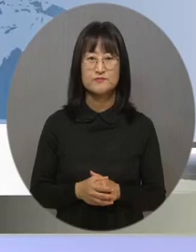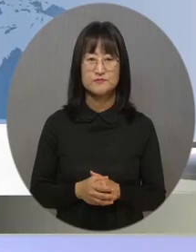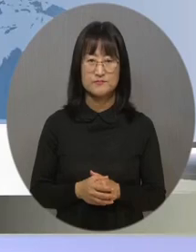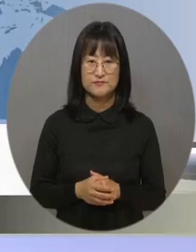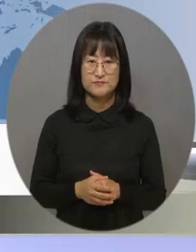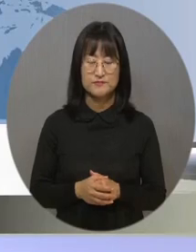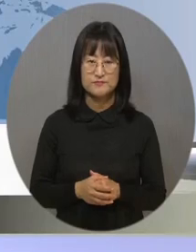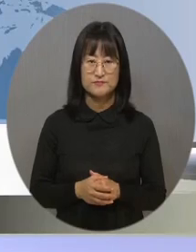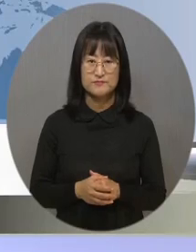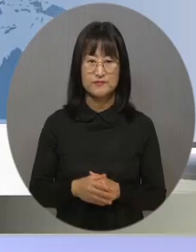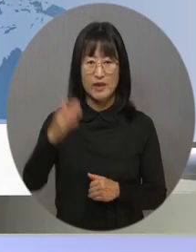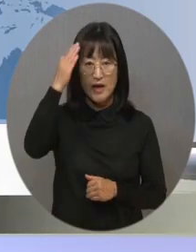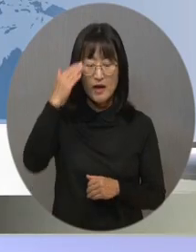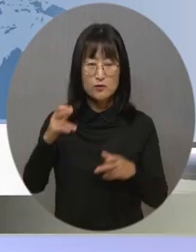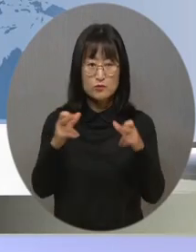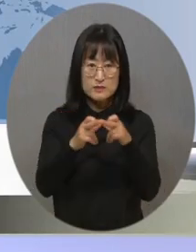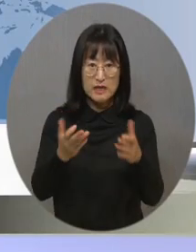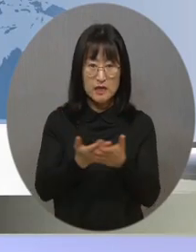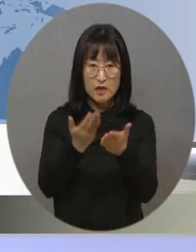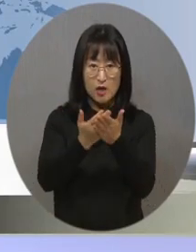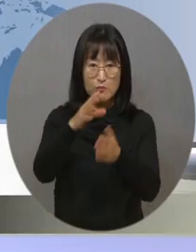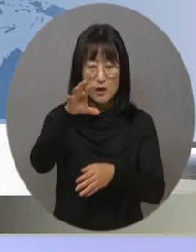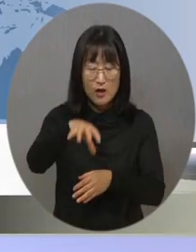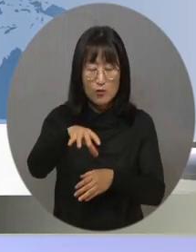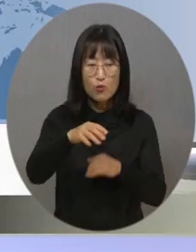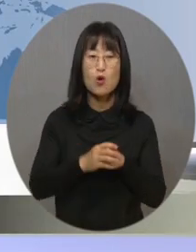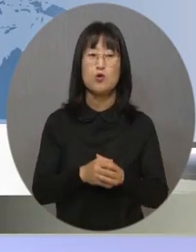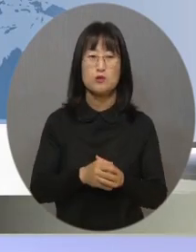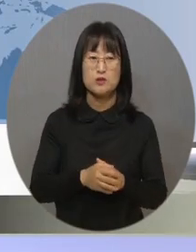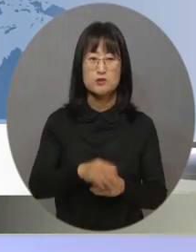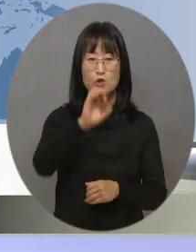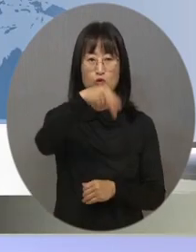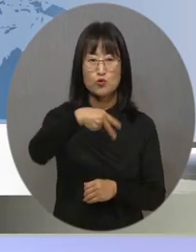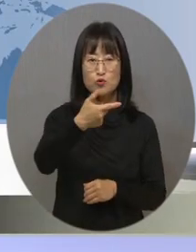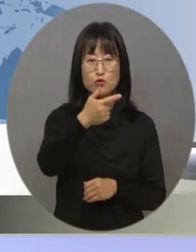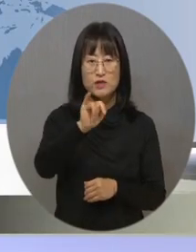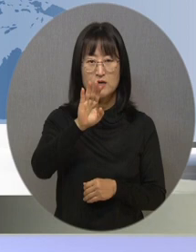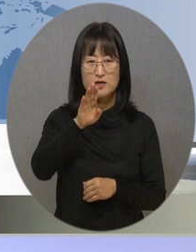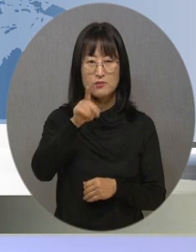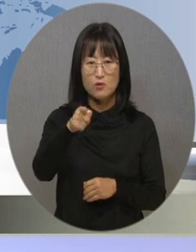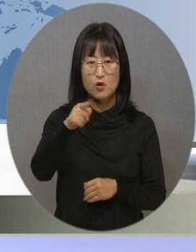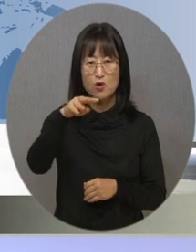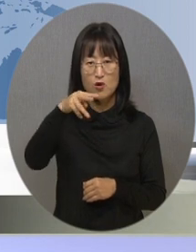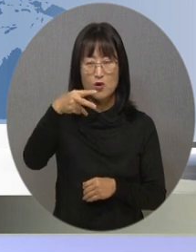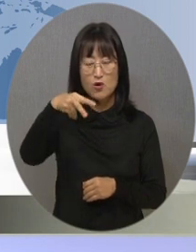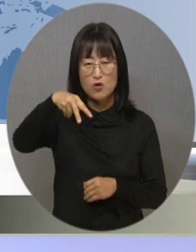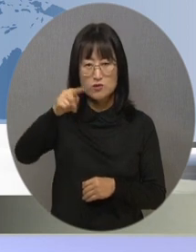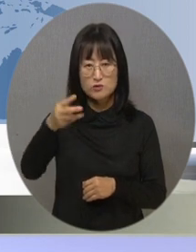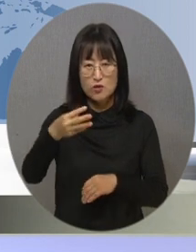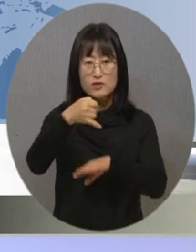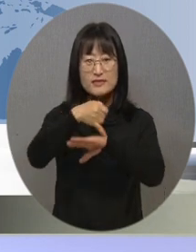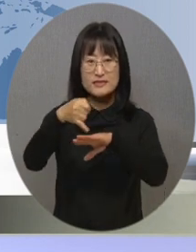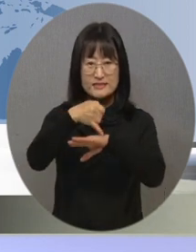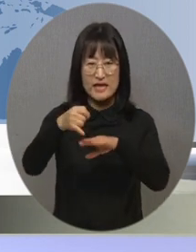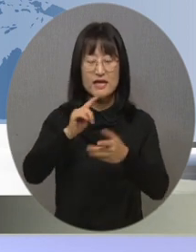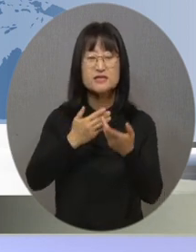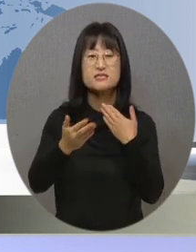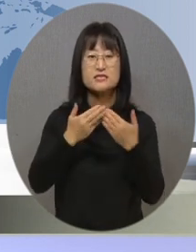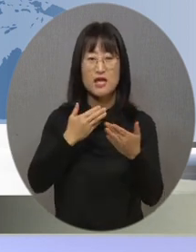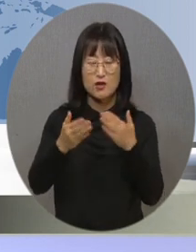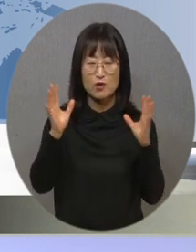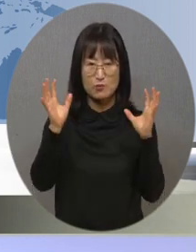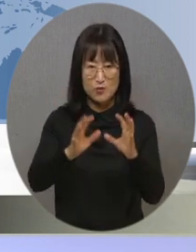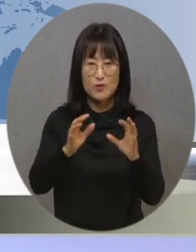한국 장애인 개발원이 유니버설 디자인 전시회를 열었습니다. 우리 주변, 일상에 녹아있는